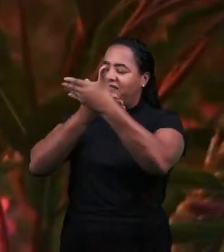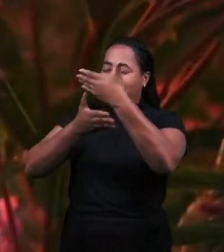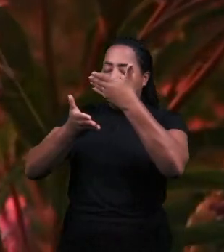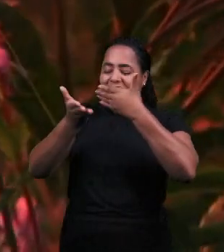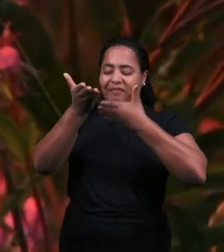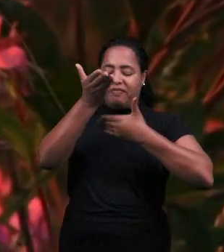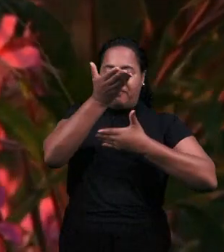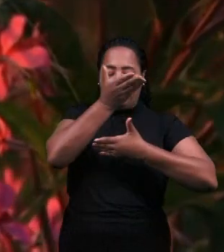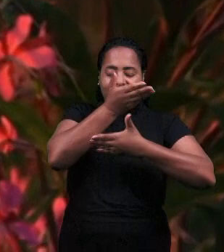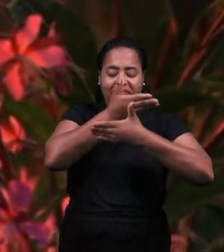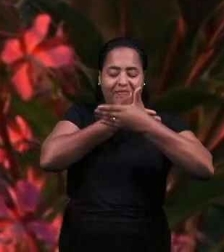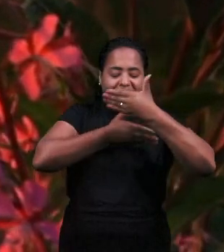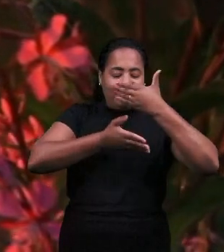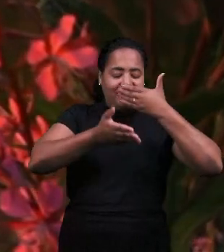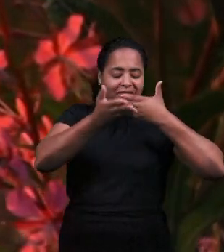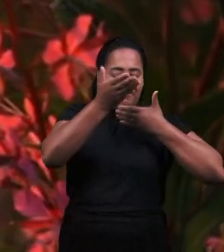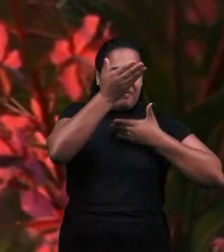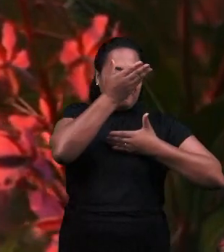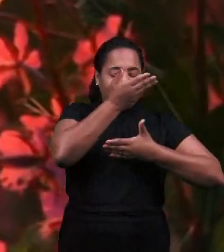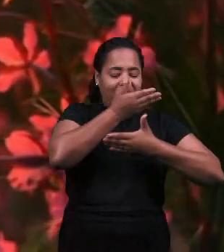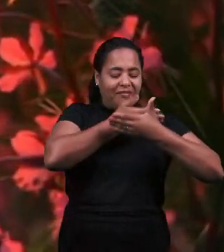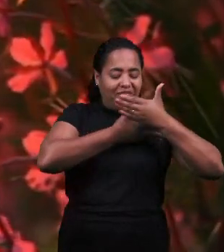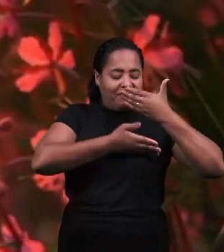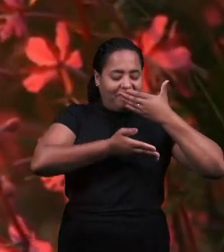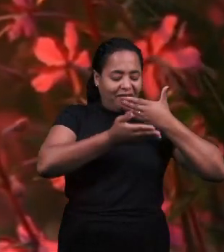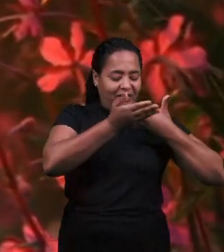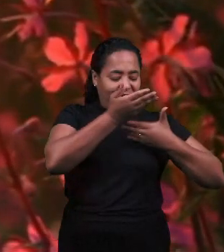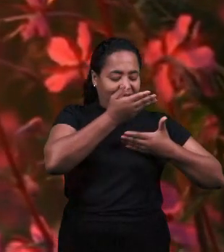Соб Соб